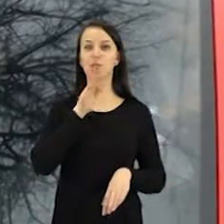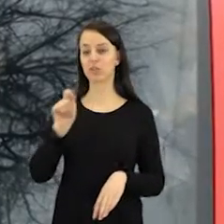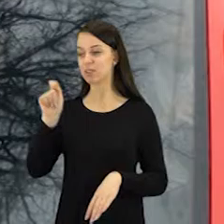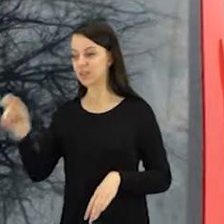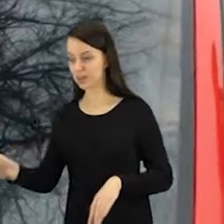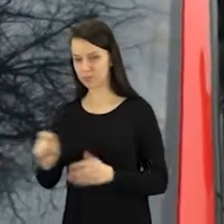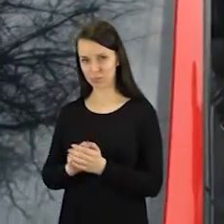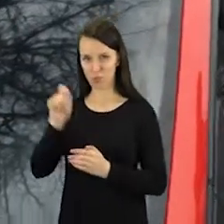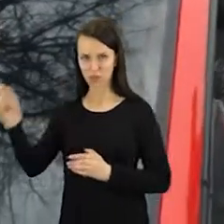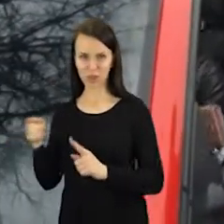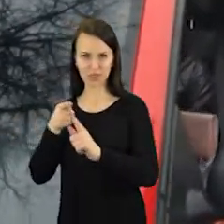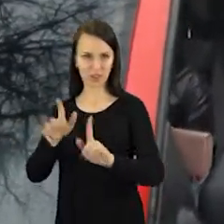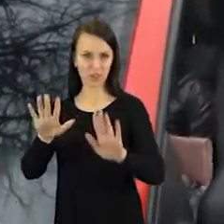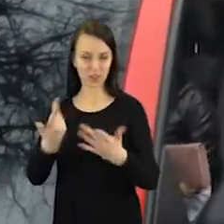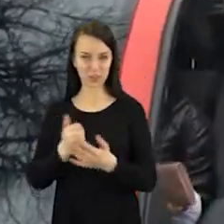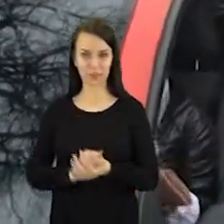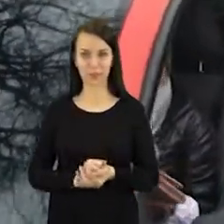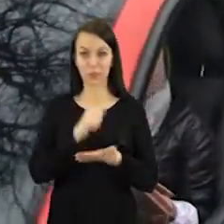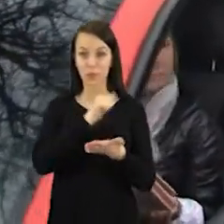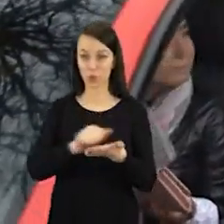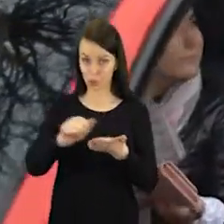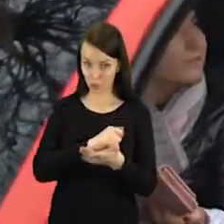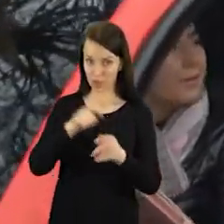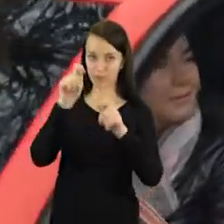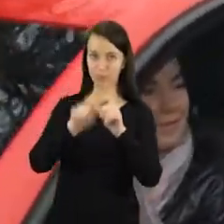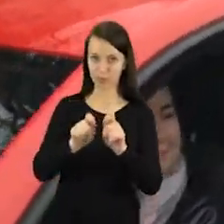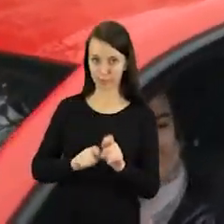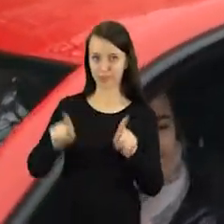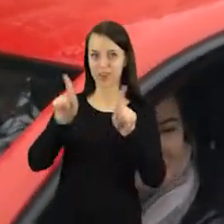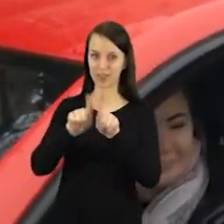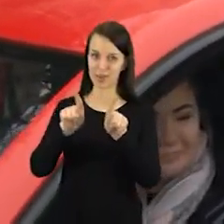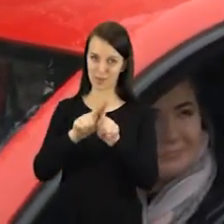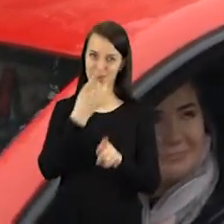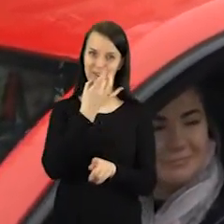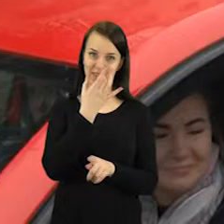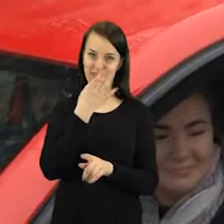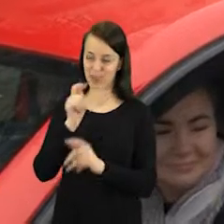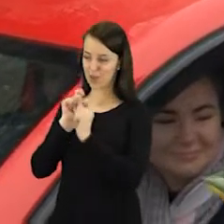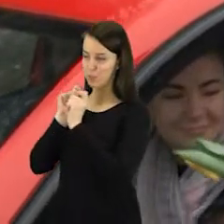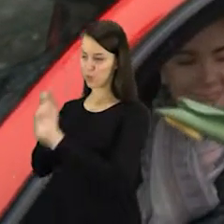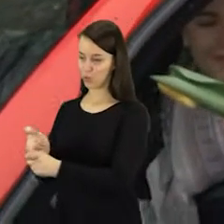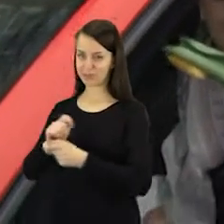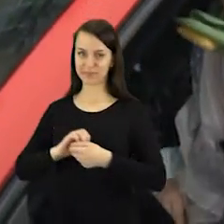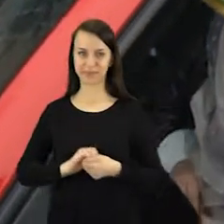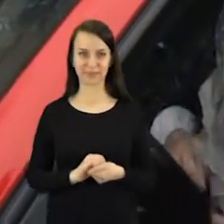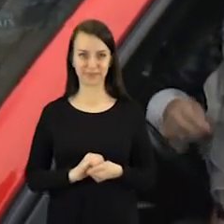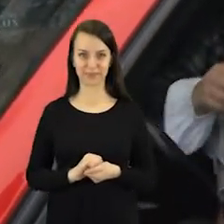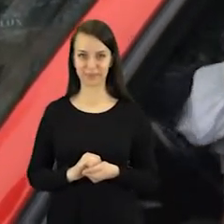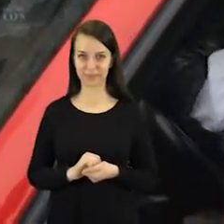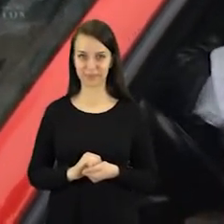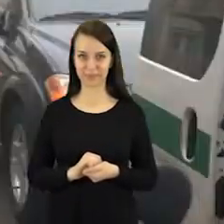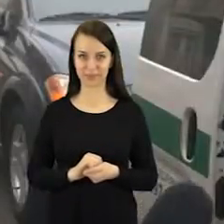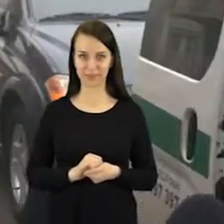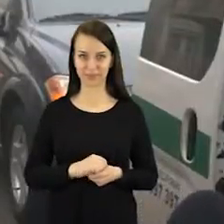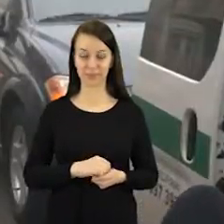automobilius vairuojančias moteris. Tačiau šio reido tikslas ne tik patikrinti dokumentus, bet ir teikti kiekvienai pavasariu kvepinti tulpe